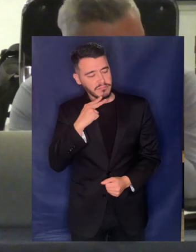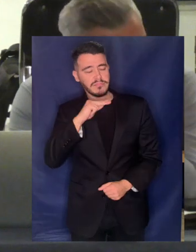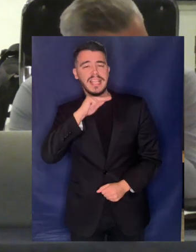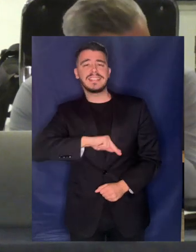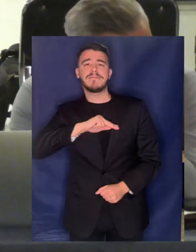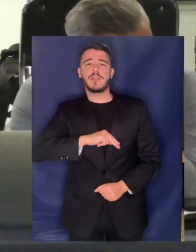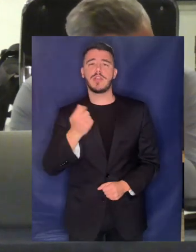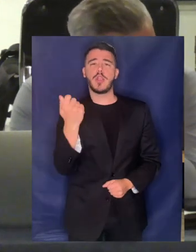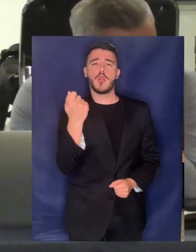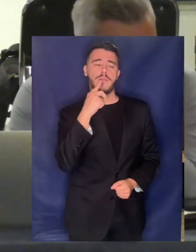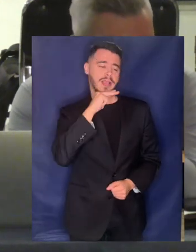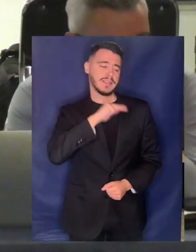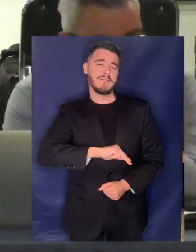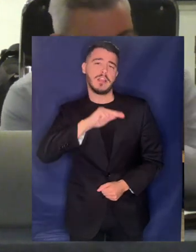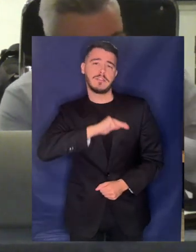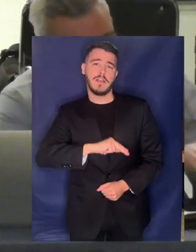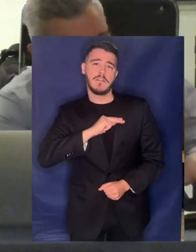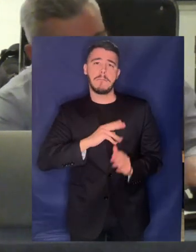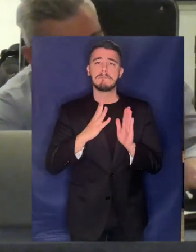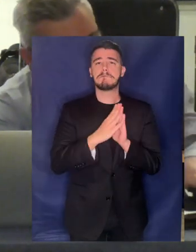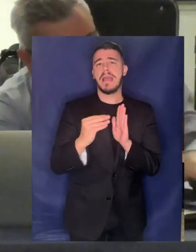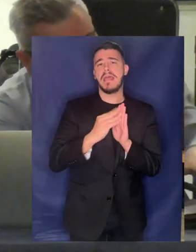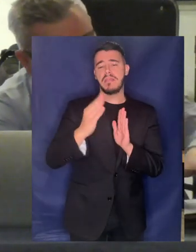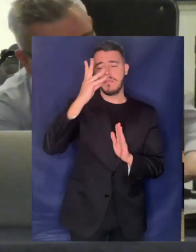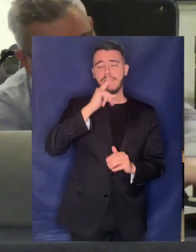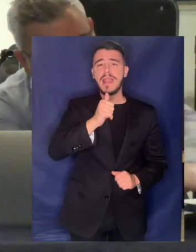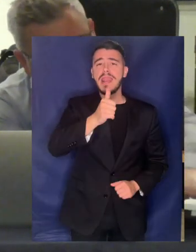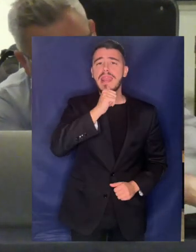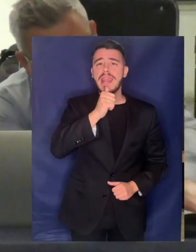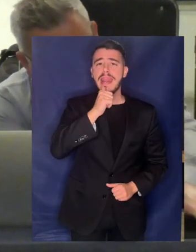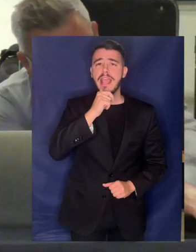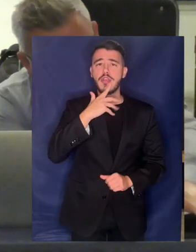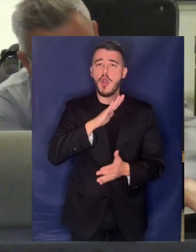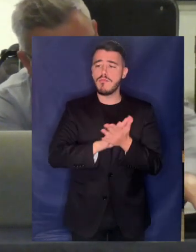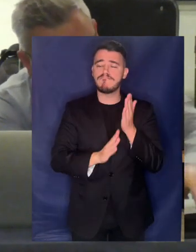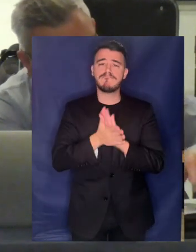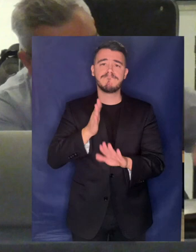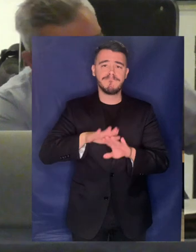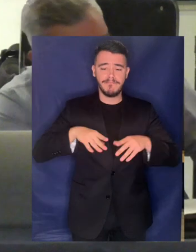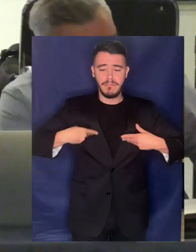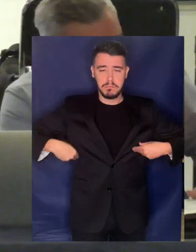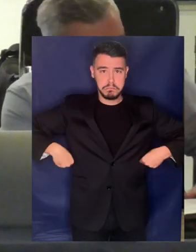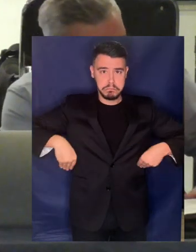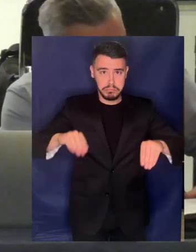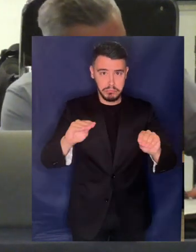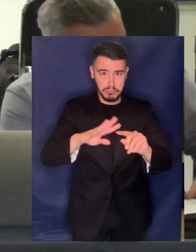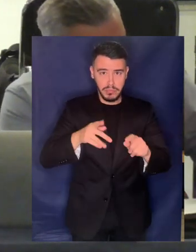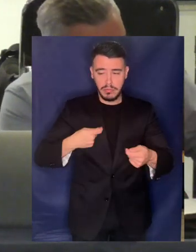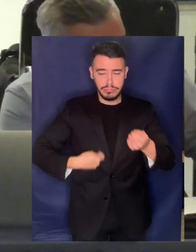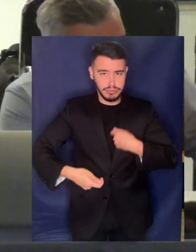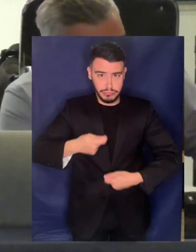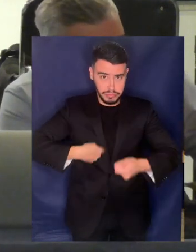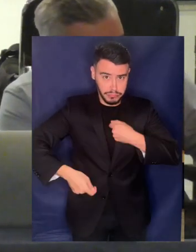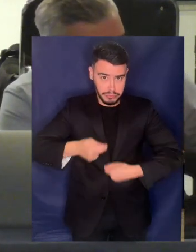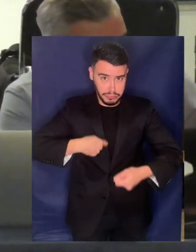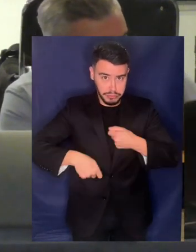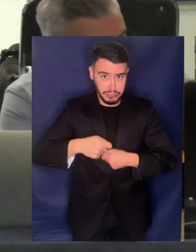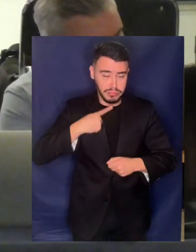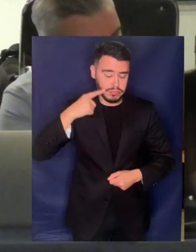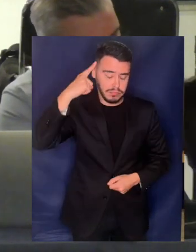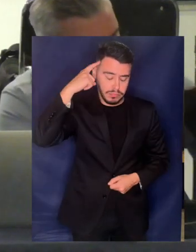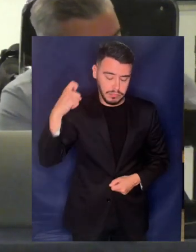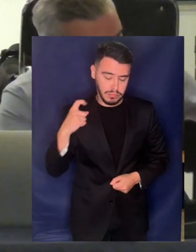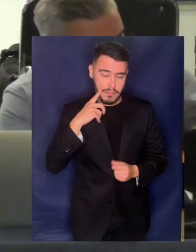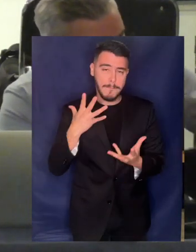αν το νερό χάσει την ιδιότητά του ως δικαίωμα και γίνει ως εμπόρευμα τότε καταλαβαίνετε και εσείς ότι τα συμφέροντα αυτά θα είναι πολλά